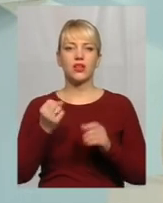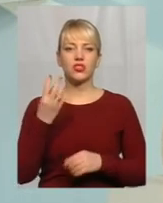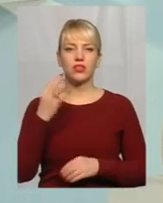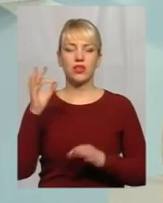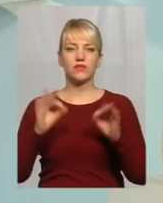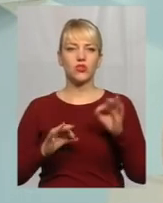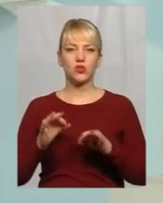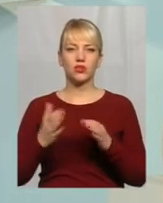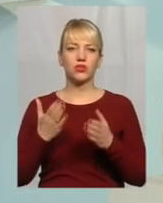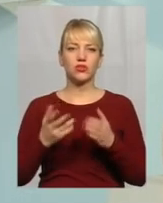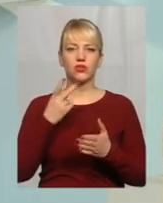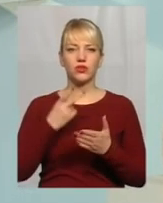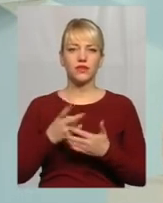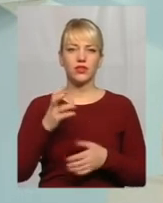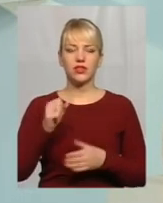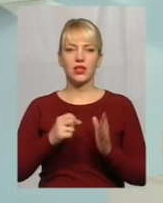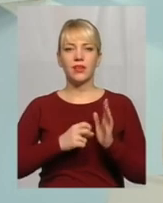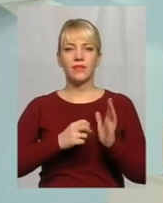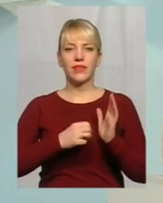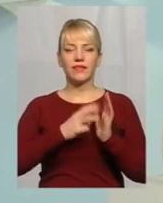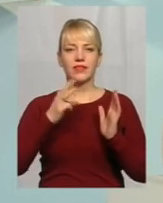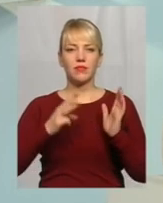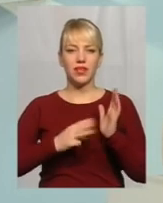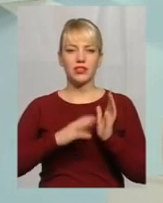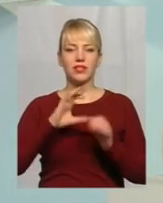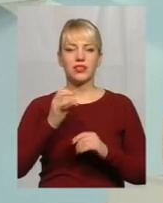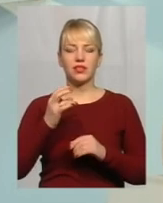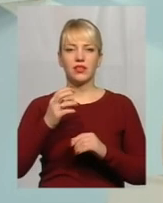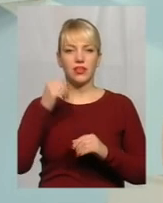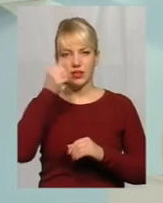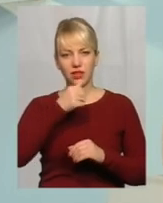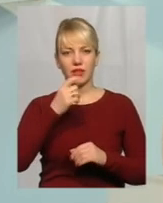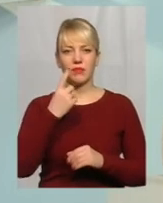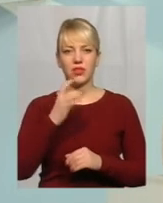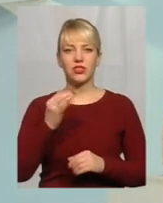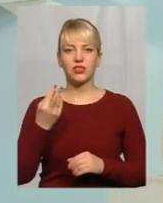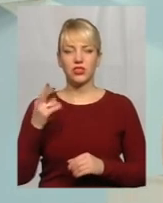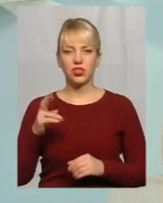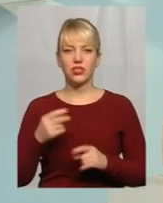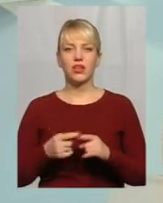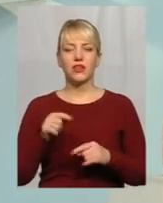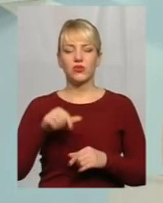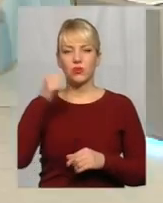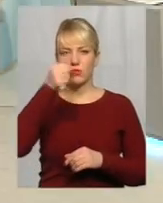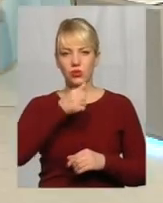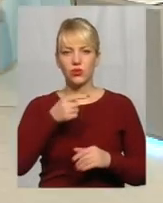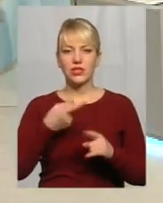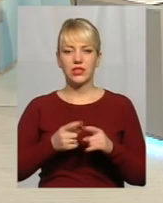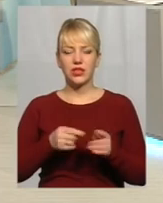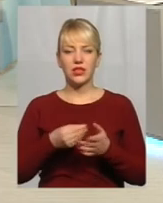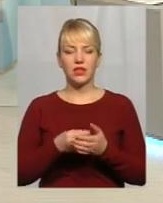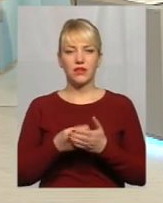брати вже з 2018, з 1 січня 2018 року, так само вже цей тариф виріс і